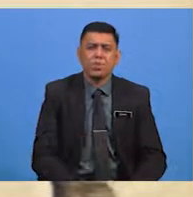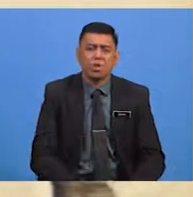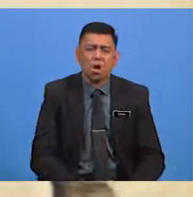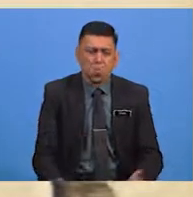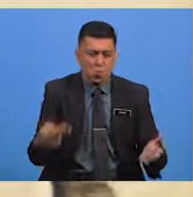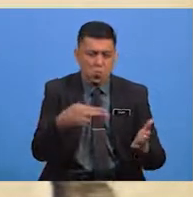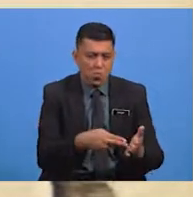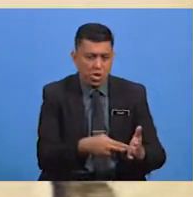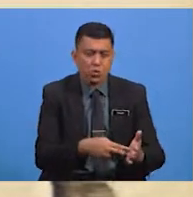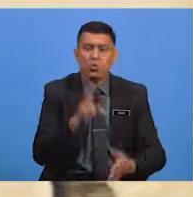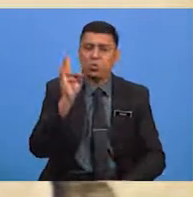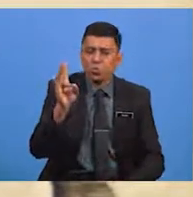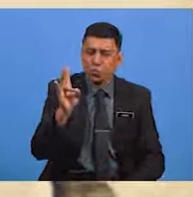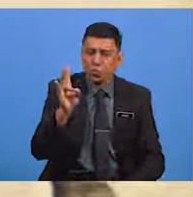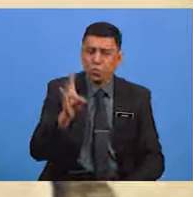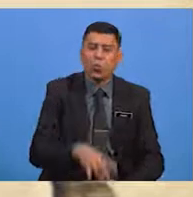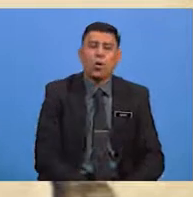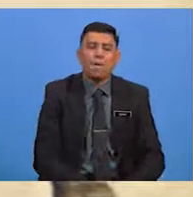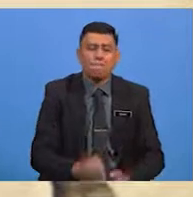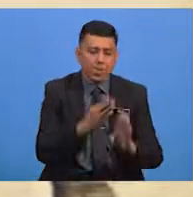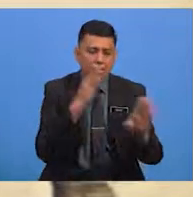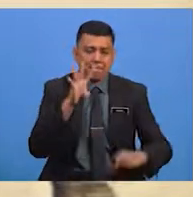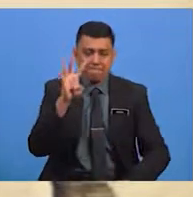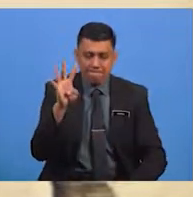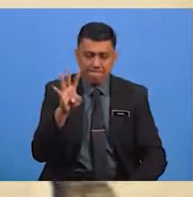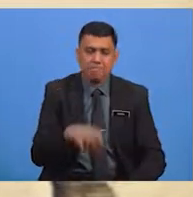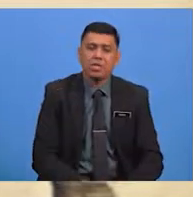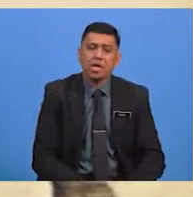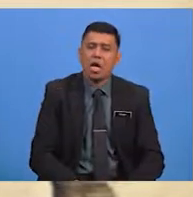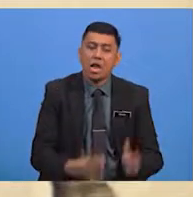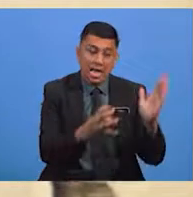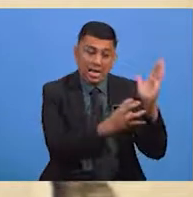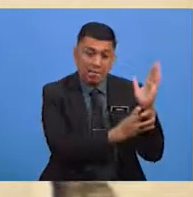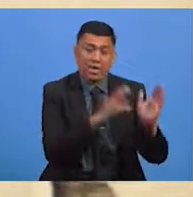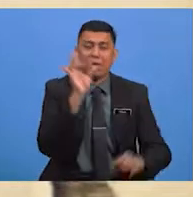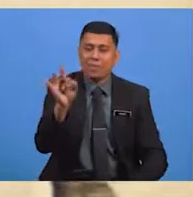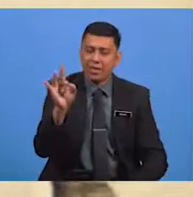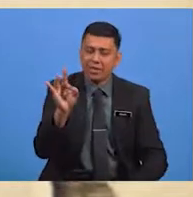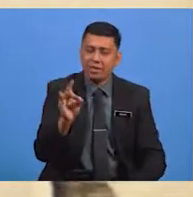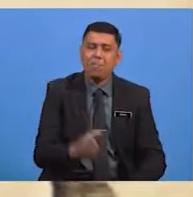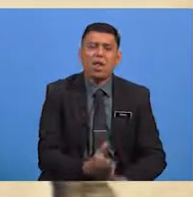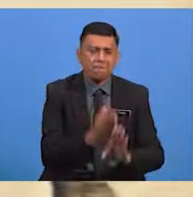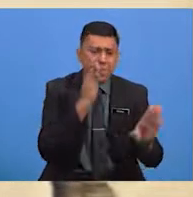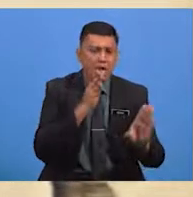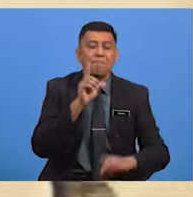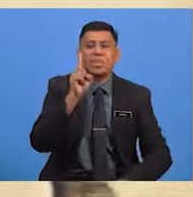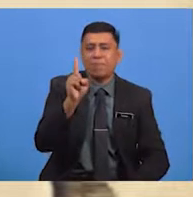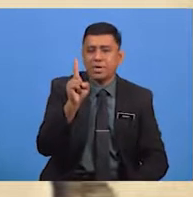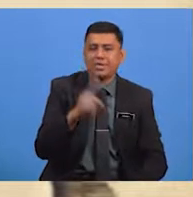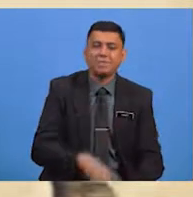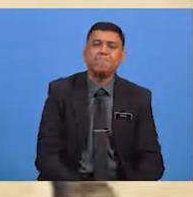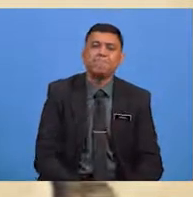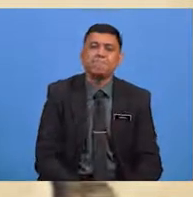Ketujuh Baris Keempat Dan Pada Rangkap Kelapan Pada Baris